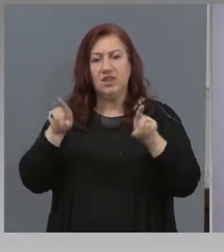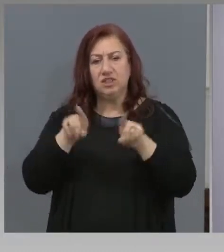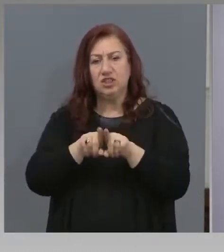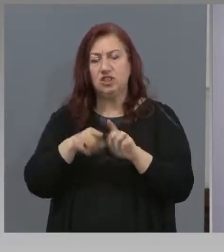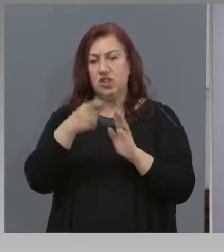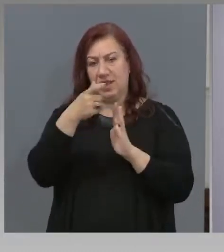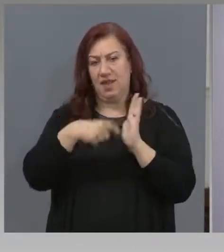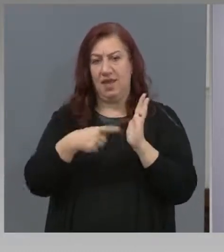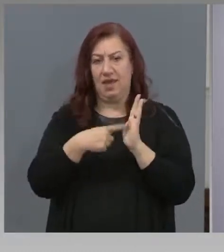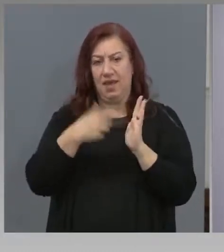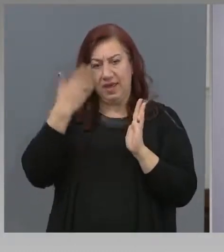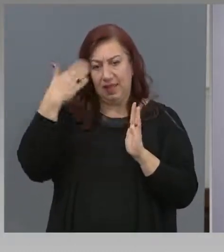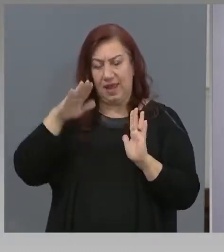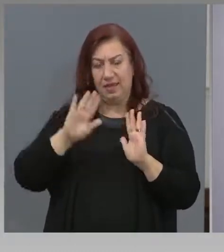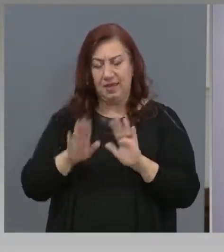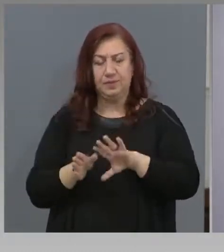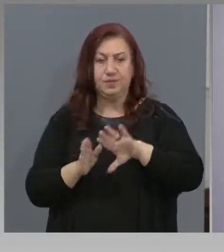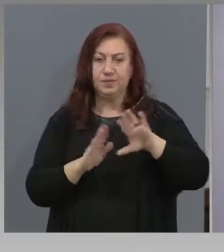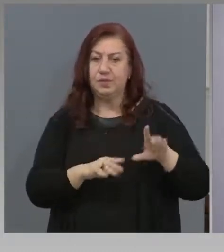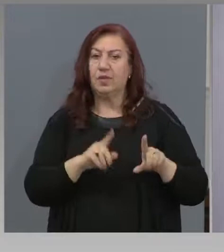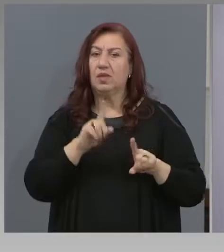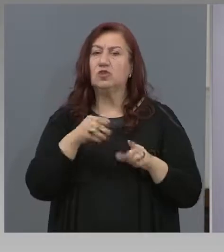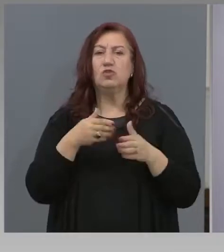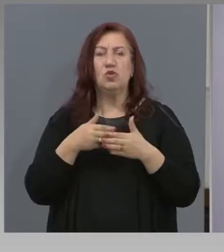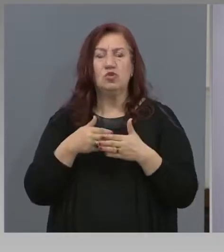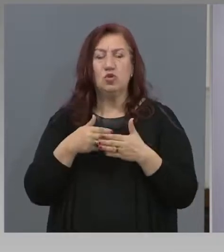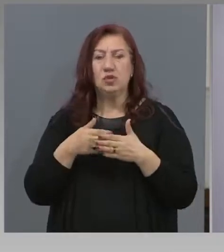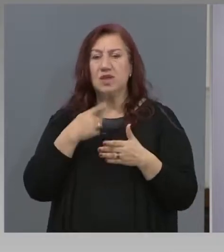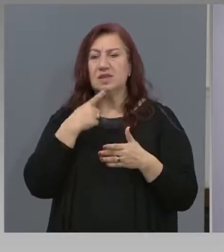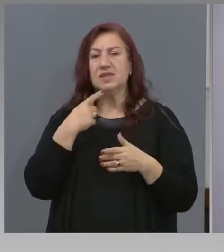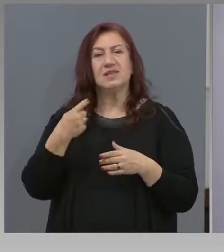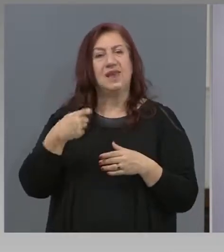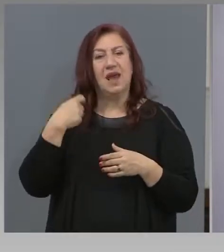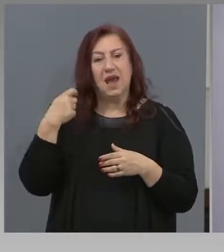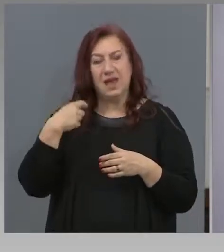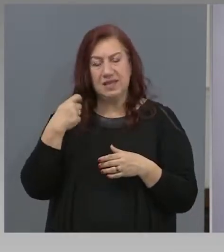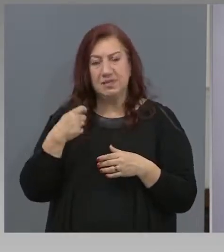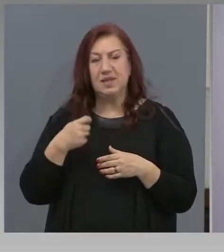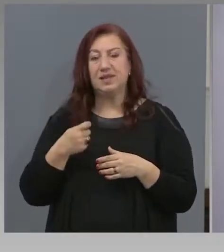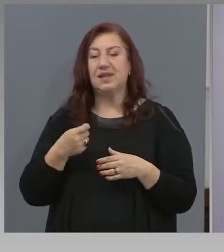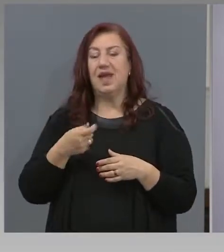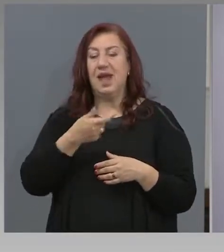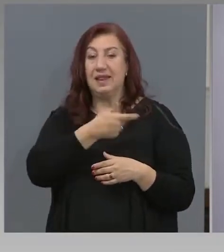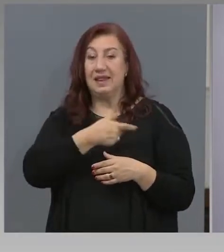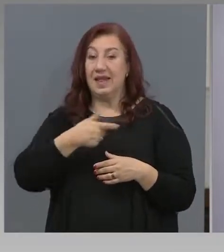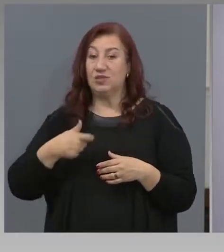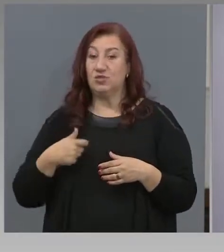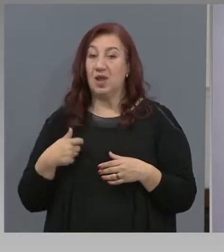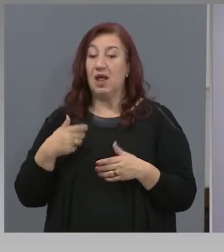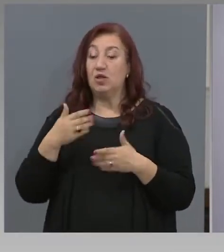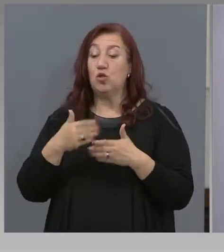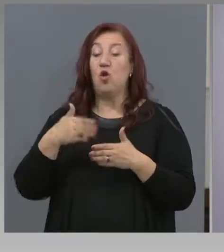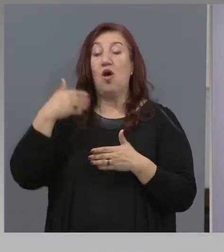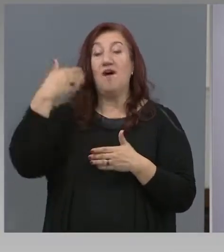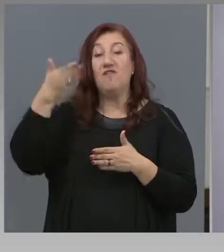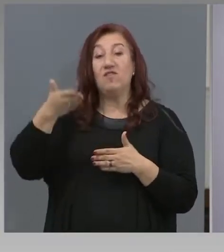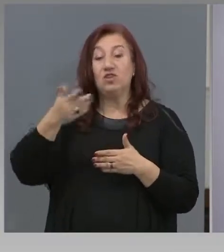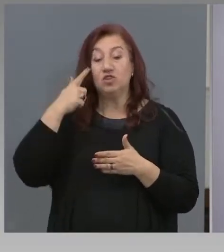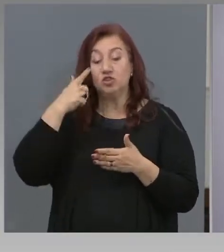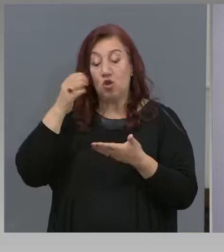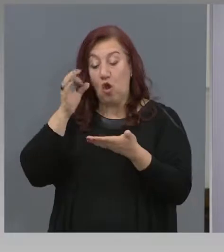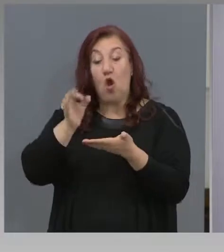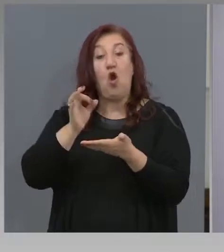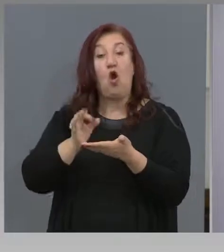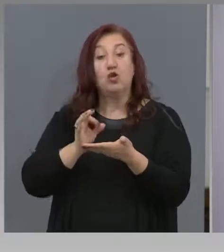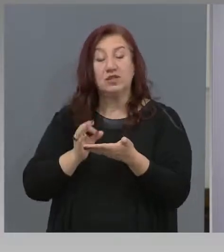Що се отнася до изпитите, Националното вълнично оценяване след четвърти и след десети